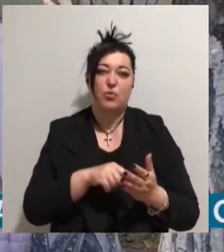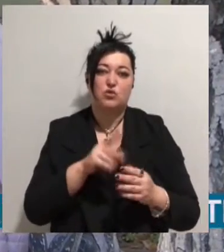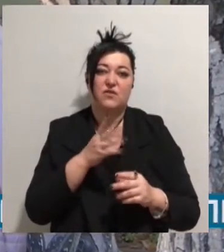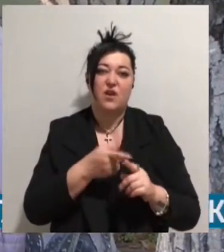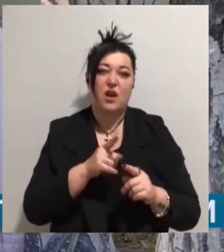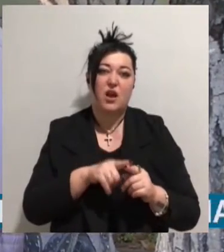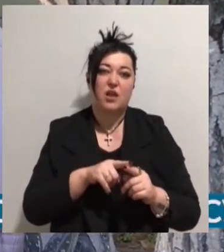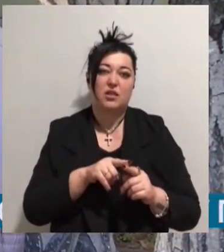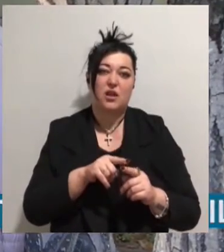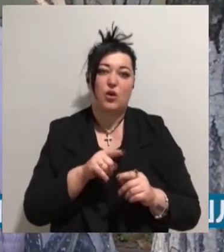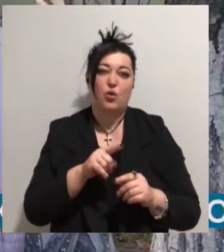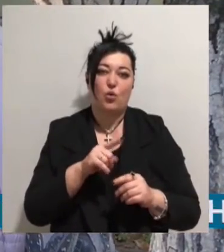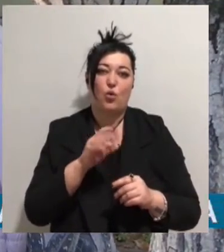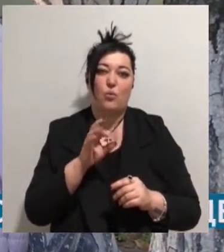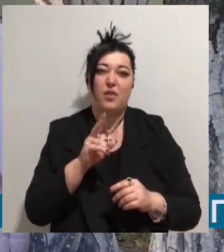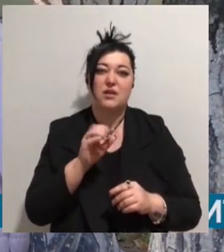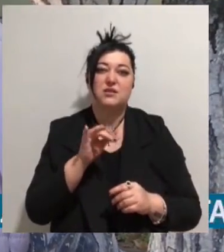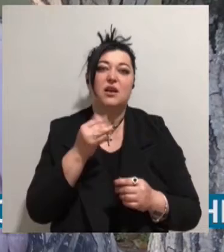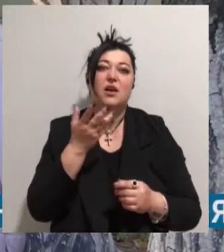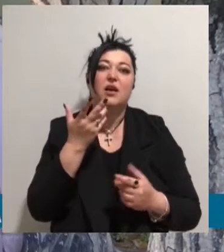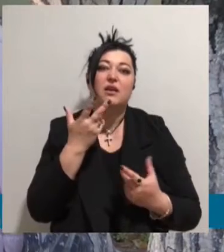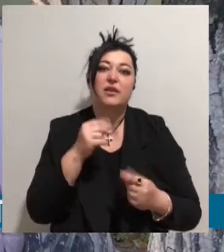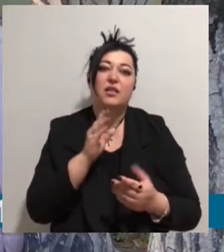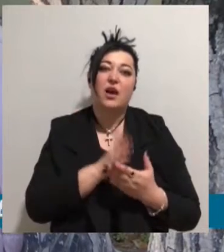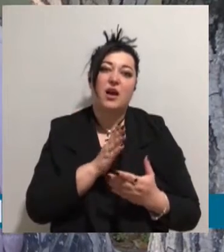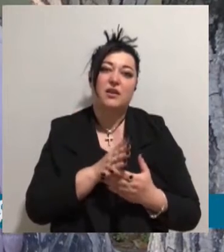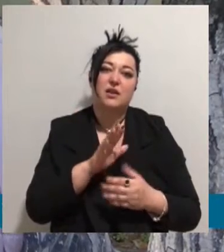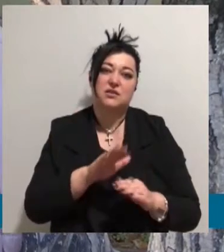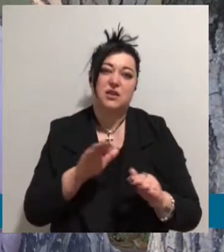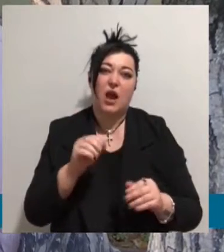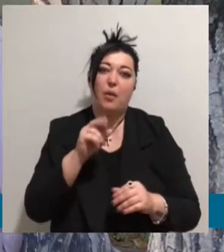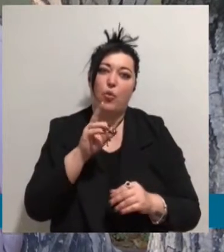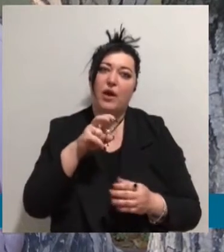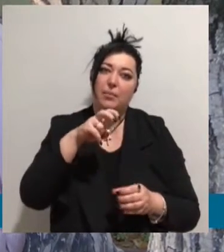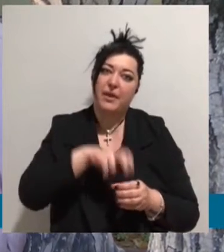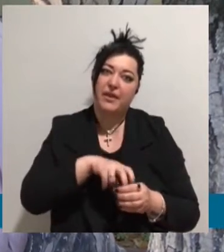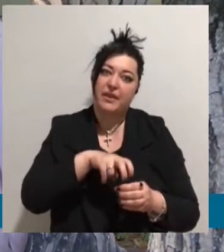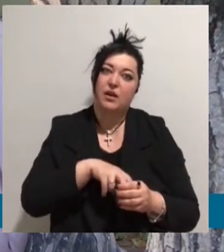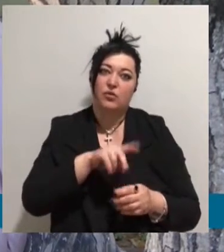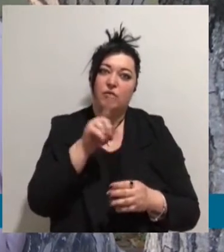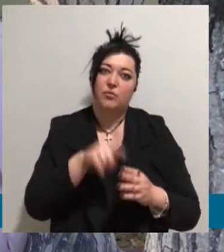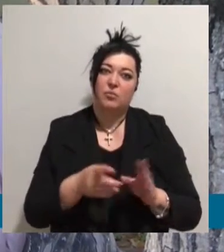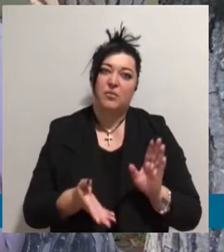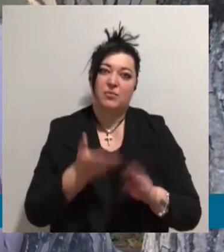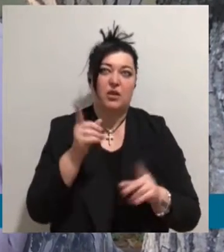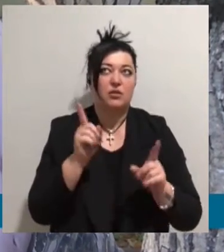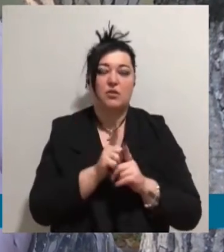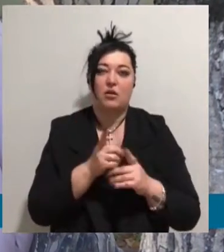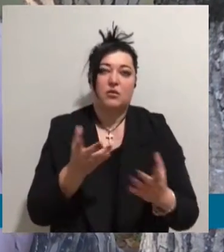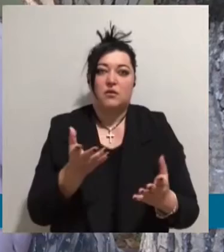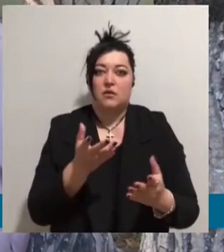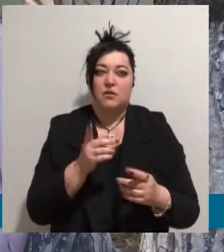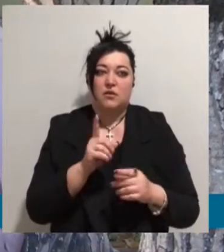знаходились дітки, понимаєте? А вот по кипятильнику піднімаються. Так щепітильні ці вопроси. Стільки времени